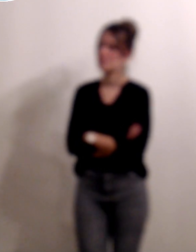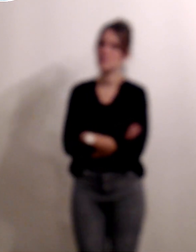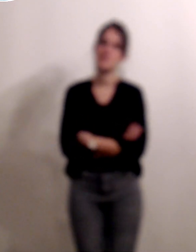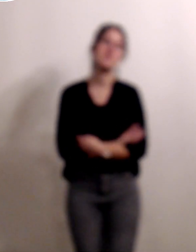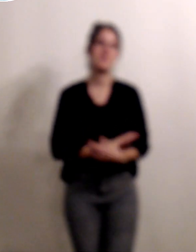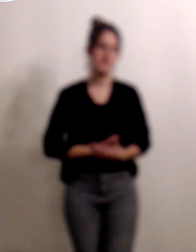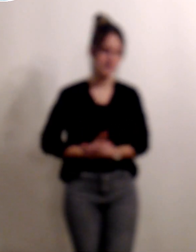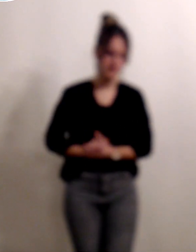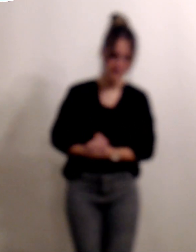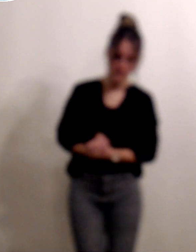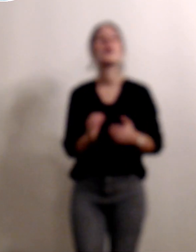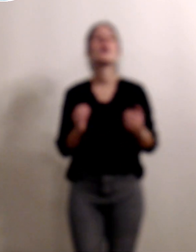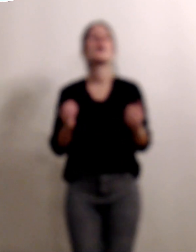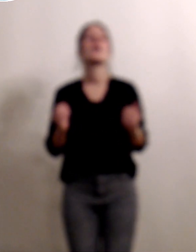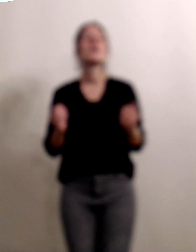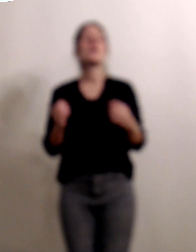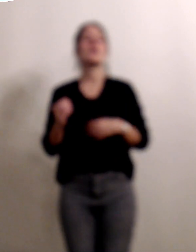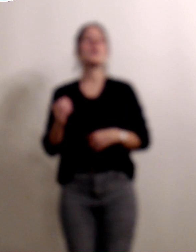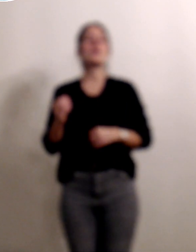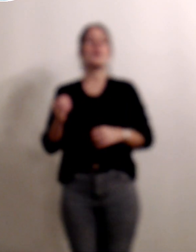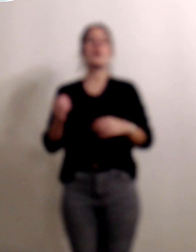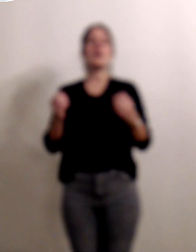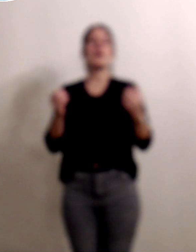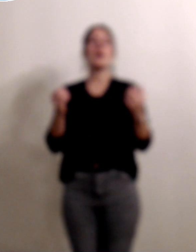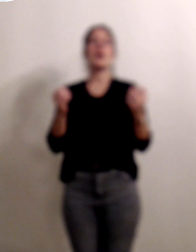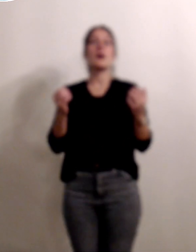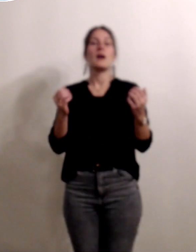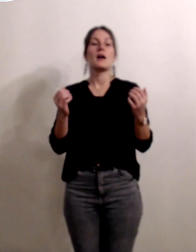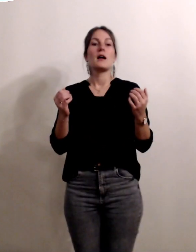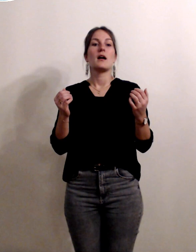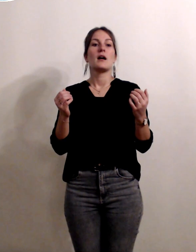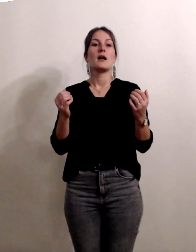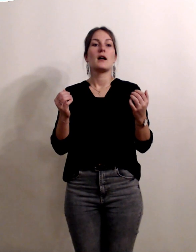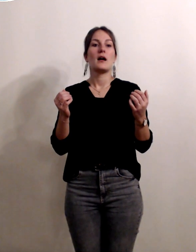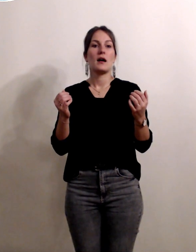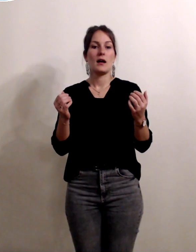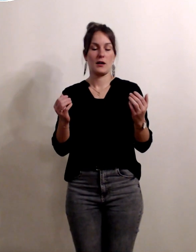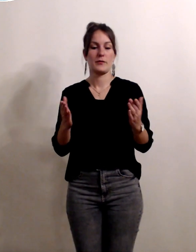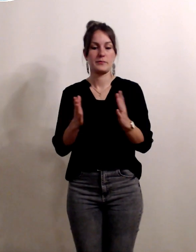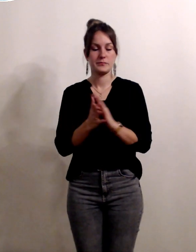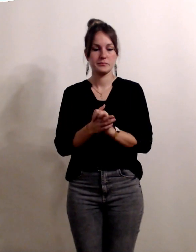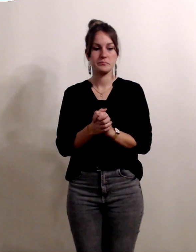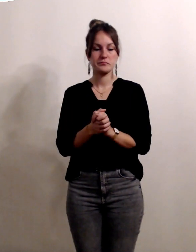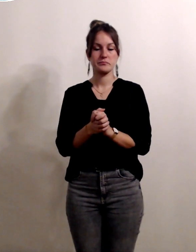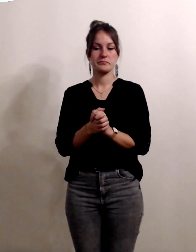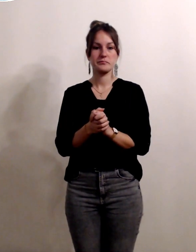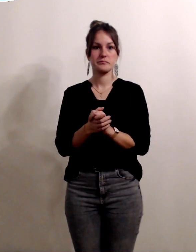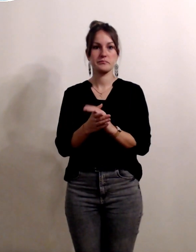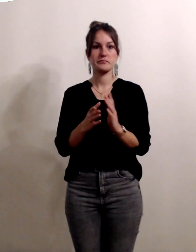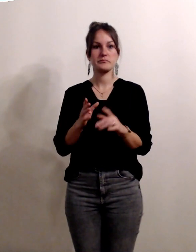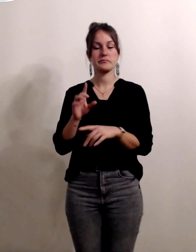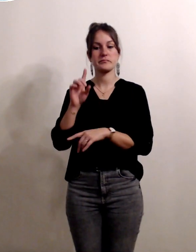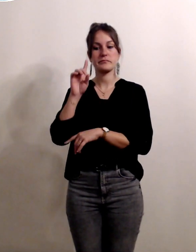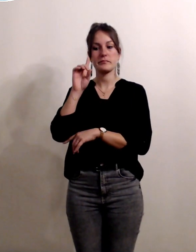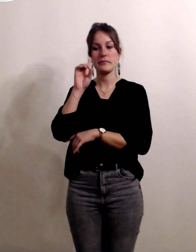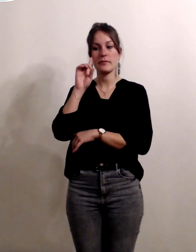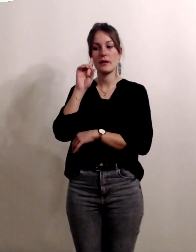alors il y a aussi quand Christine a parlé de